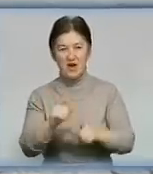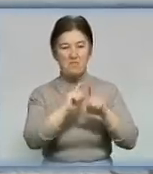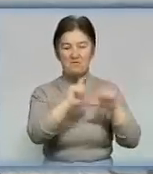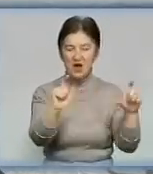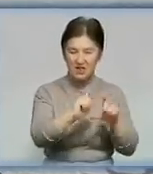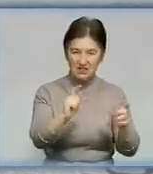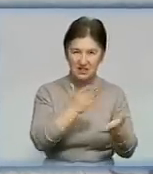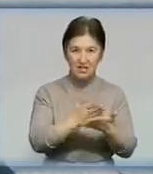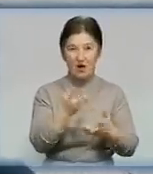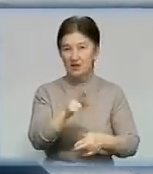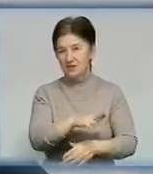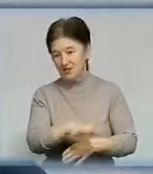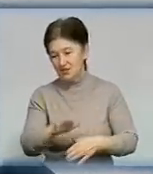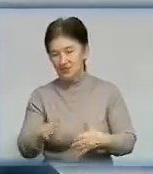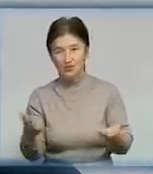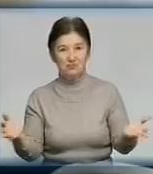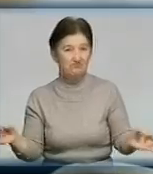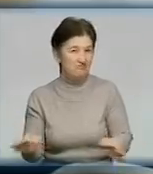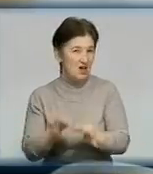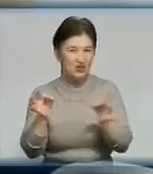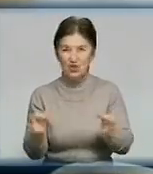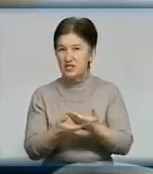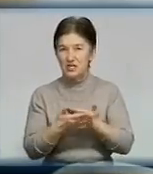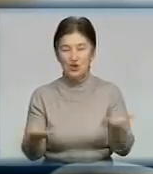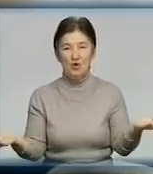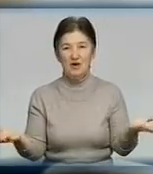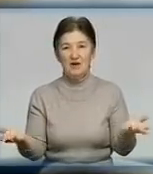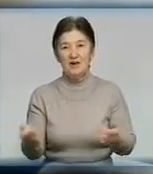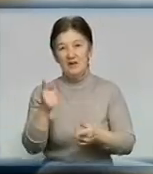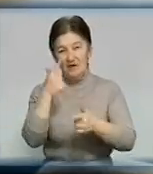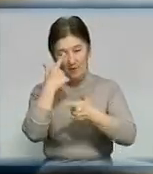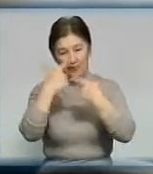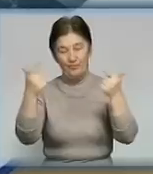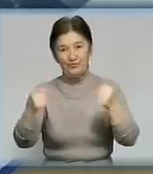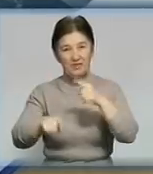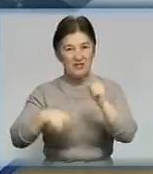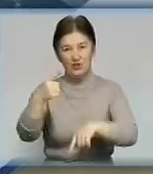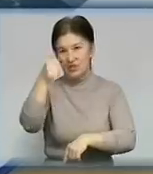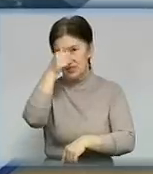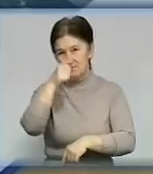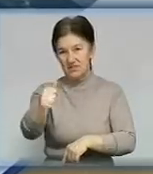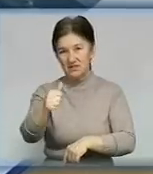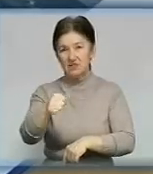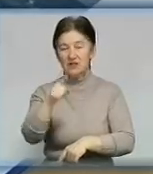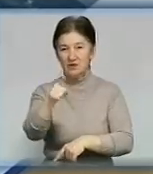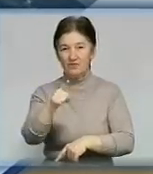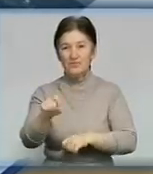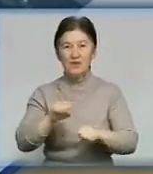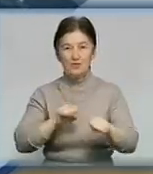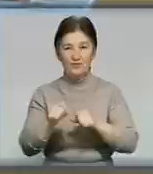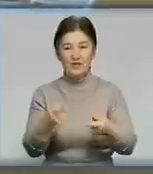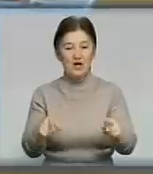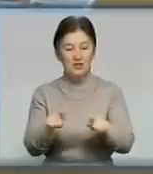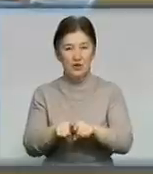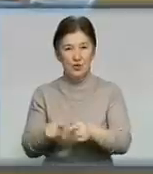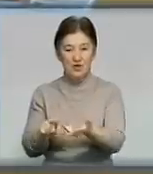все. А для дітей майже нічого немає. Переможця конкурсу оголосять за місяць. Та в управлінні житлово-комунального господарства кажуть, із такою